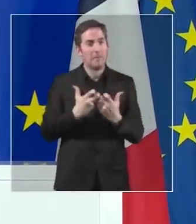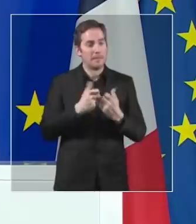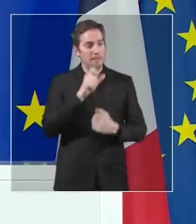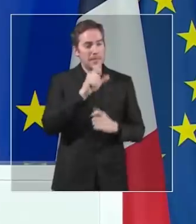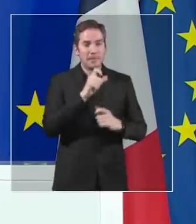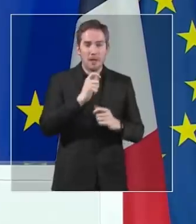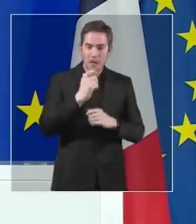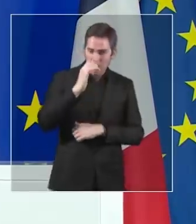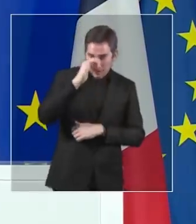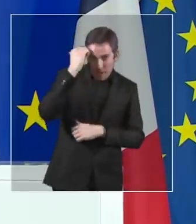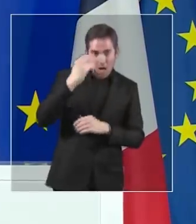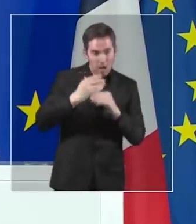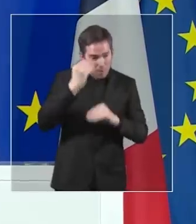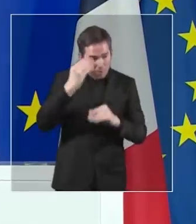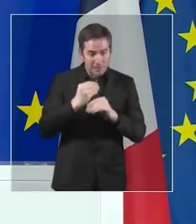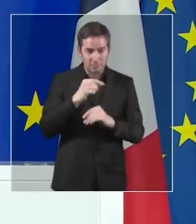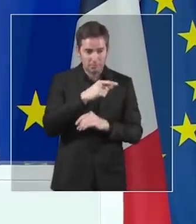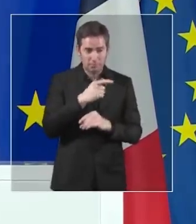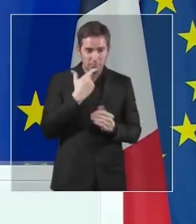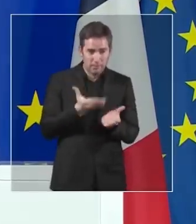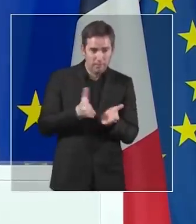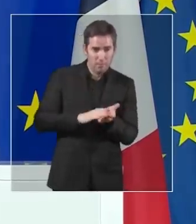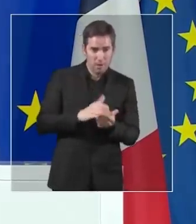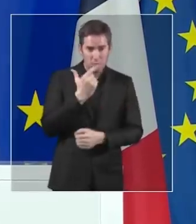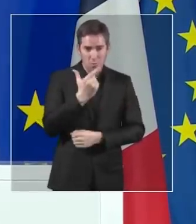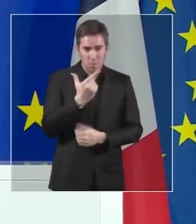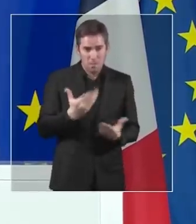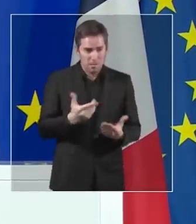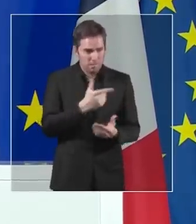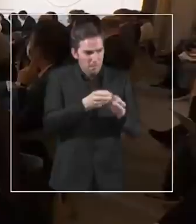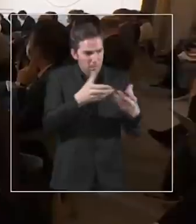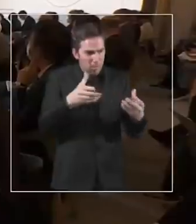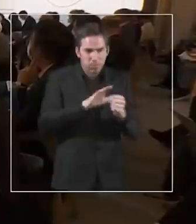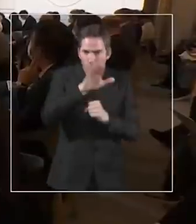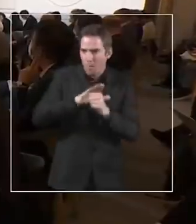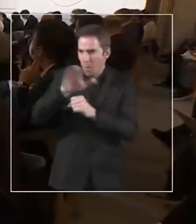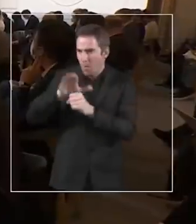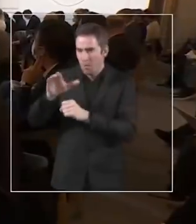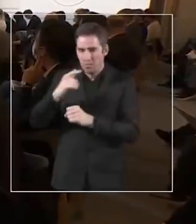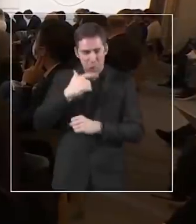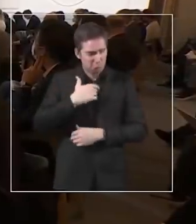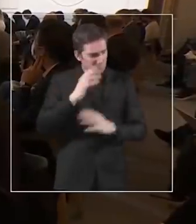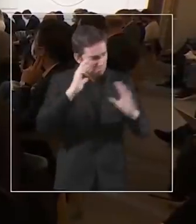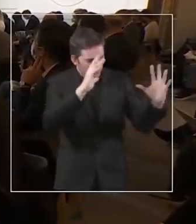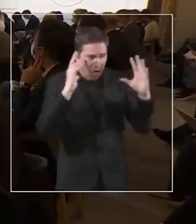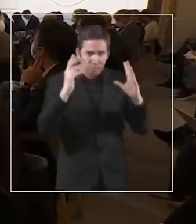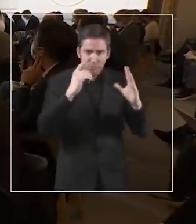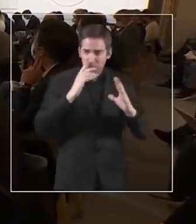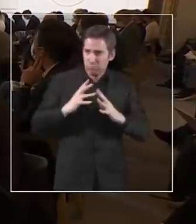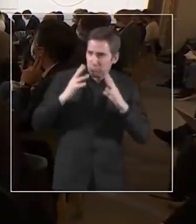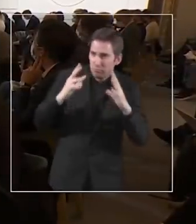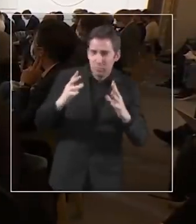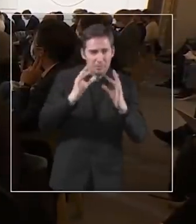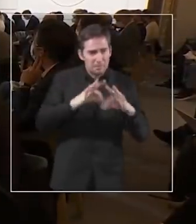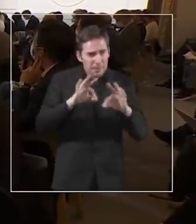avons déjà doublé le nombre de bénéficiaires. Et je veux remercier toutes celles et ceux qui se sont engagés dans cette ambition et ont